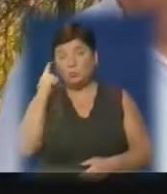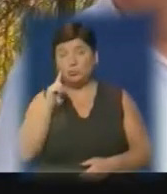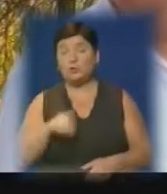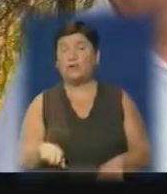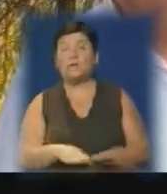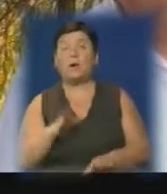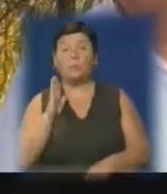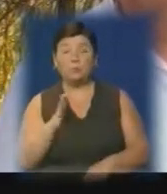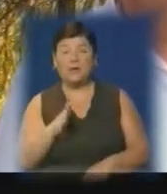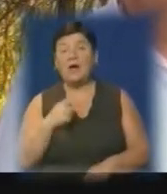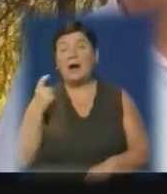буде, газ буде в нас і в Бичкові.